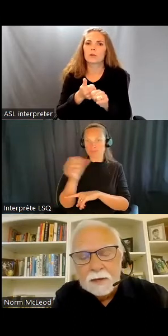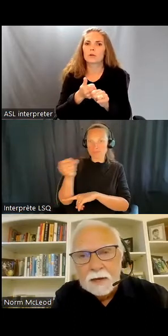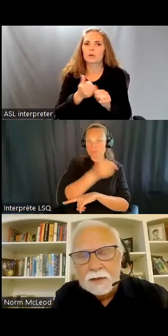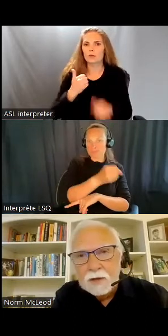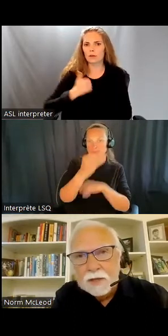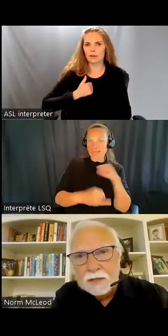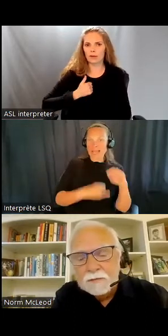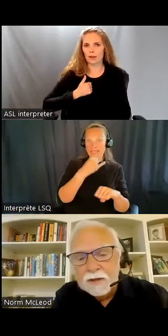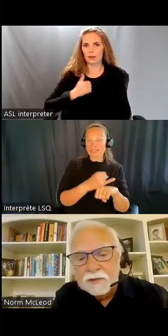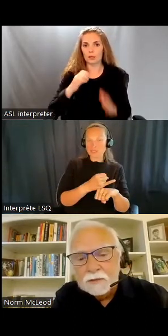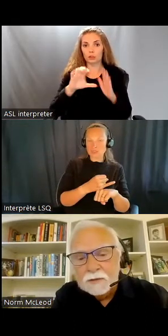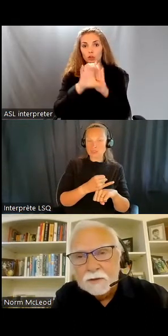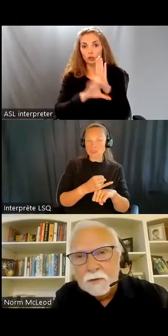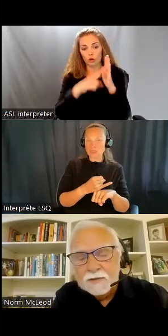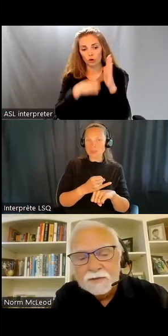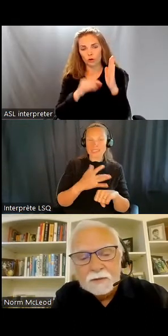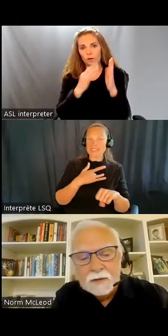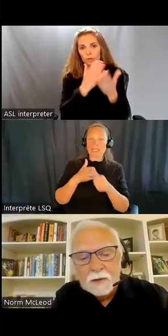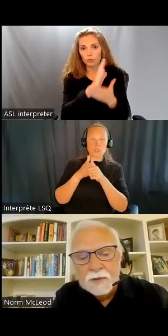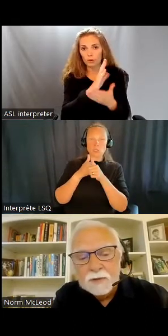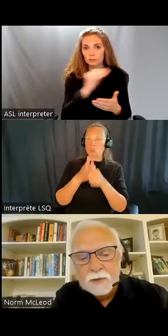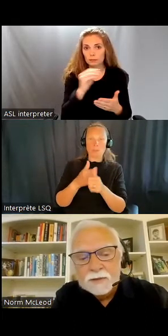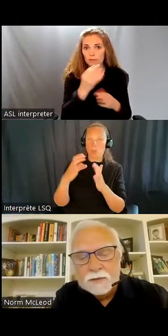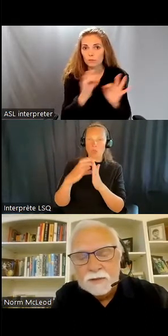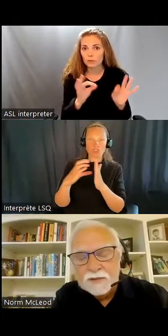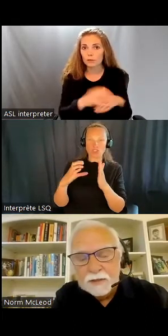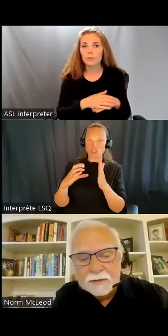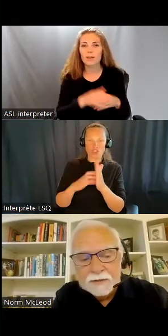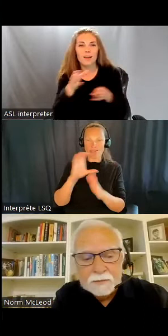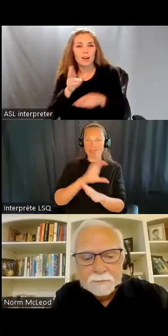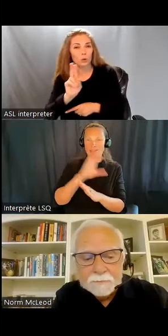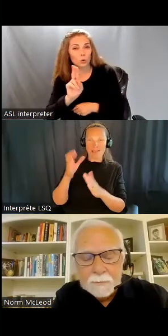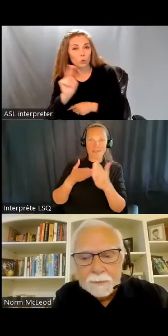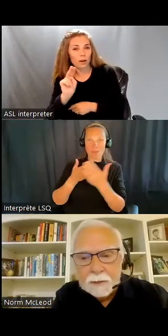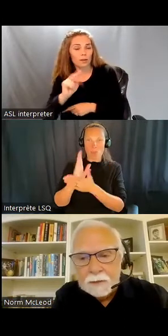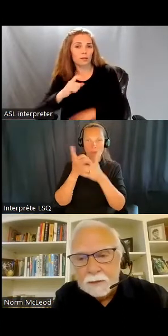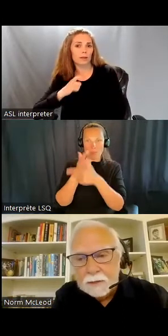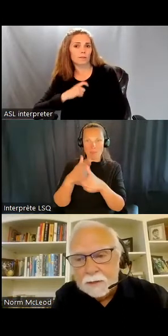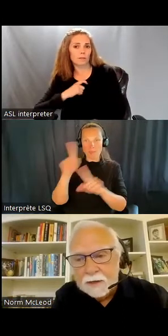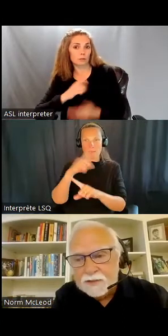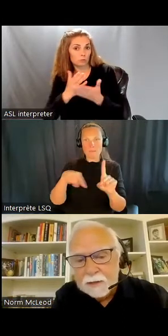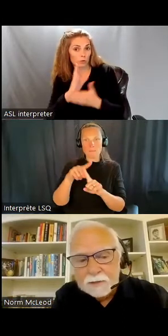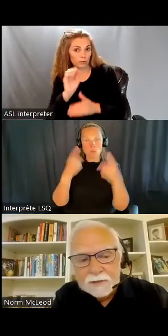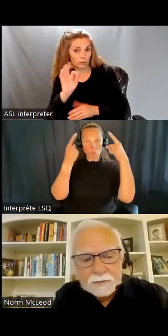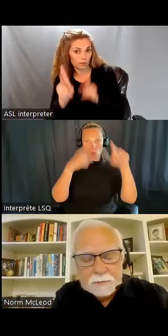la Charte canadienne des droits et libertés et de la Convention des Nations unies sur le droit des personnes handicapées.